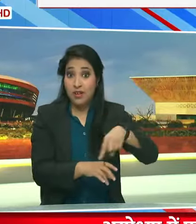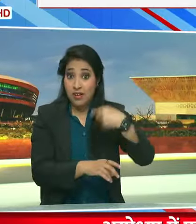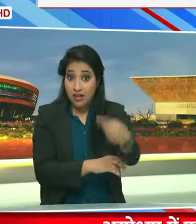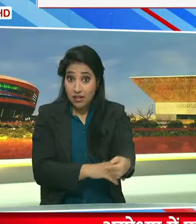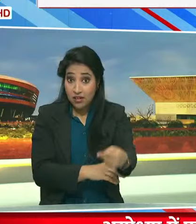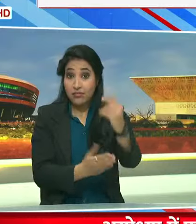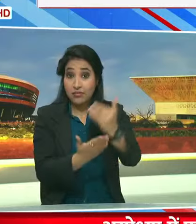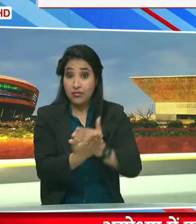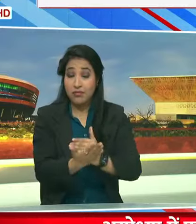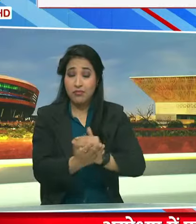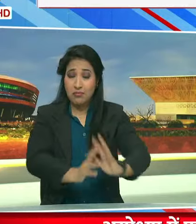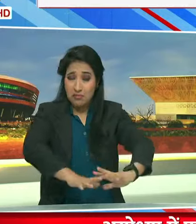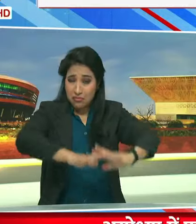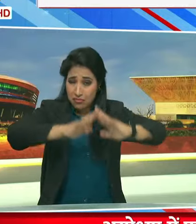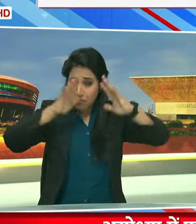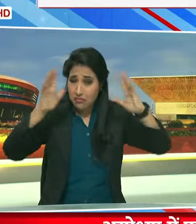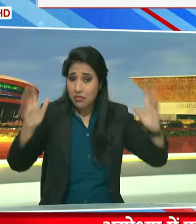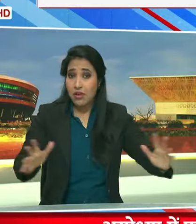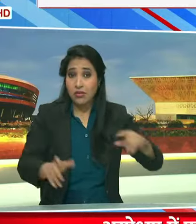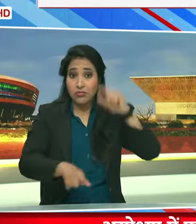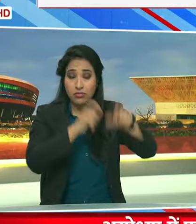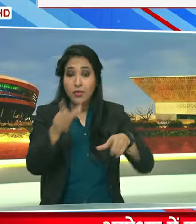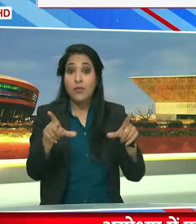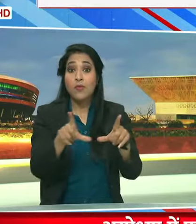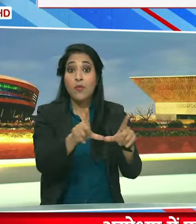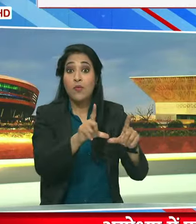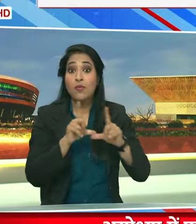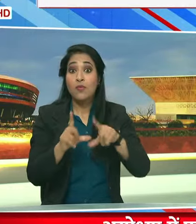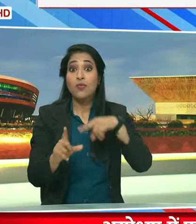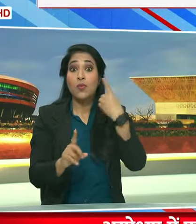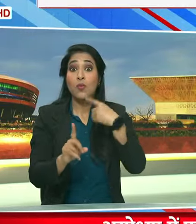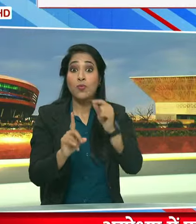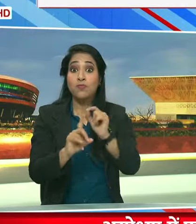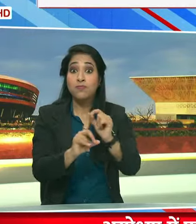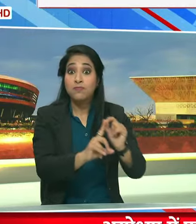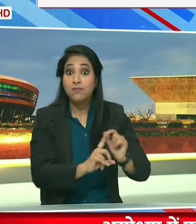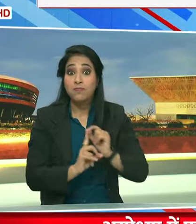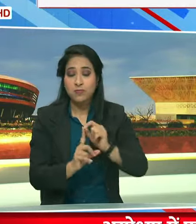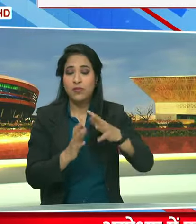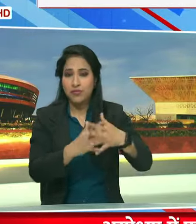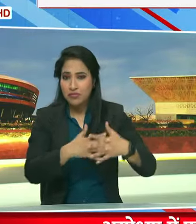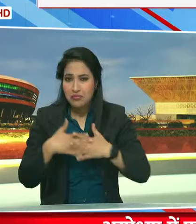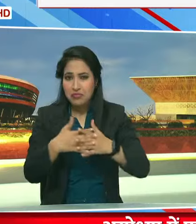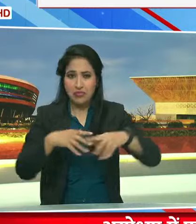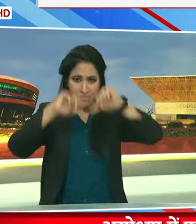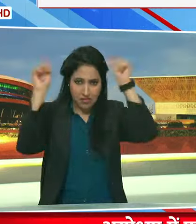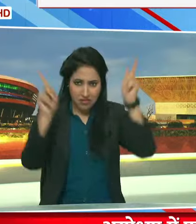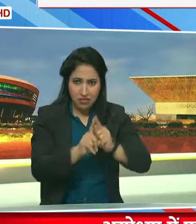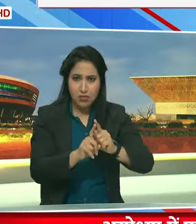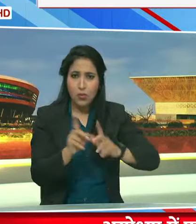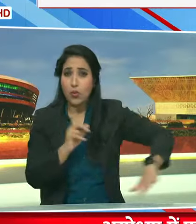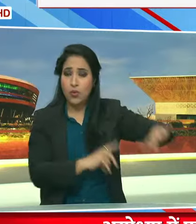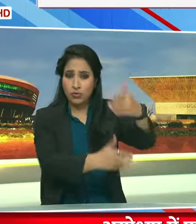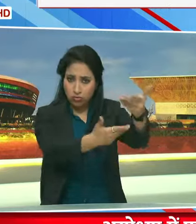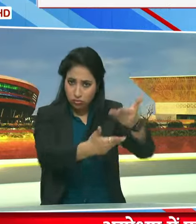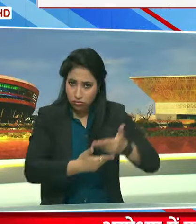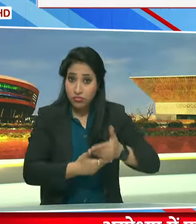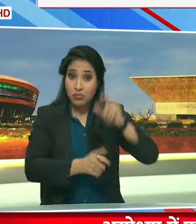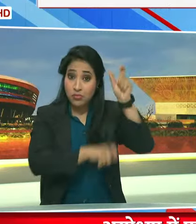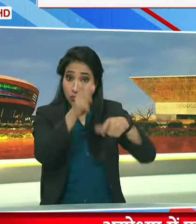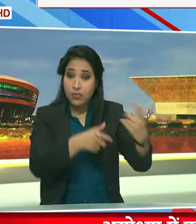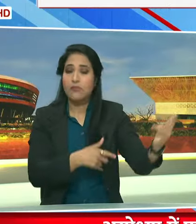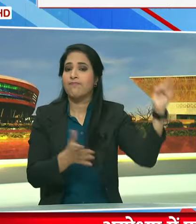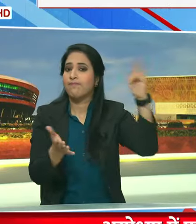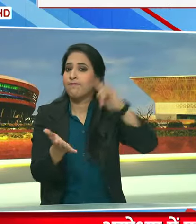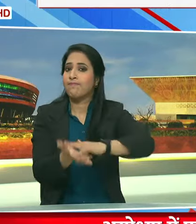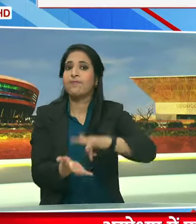वाले भव्य समारों का साक्षी बनने के लिए देश विदेश से आमंत्रित अतिथी पहुच